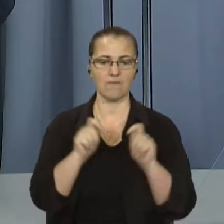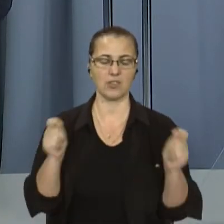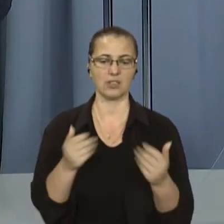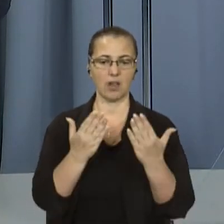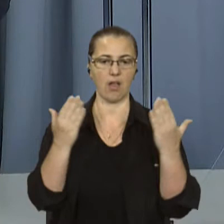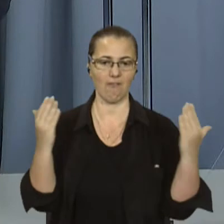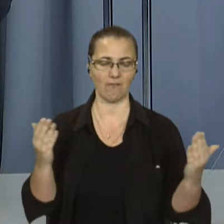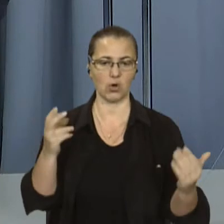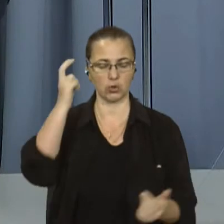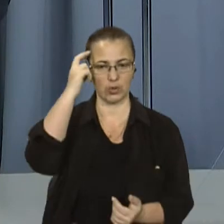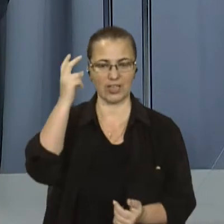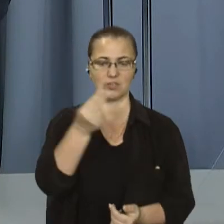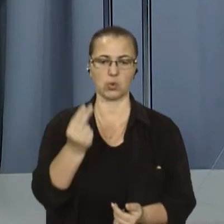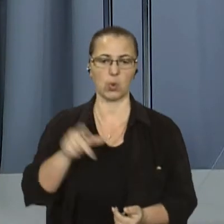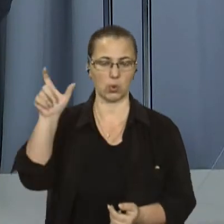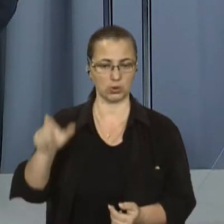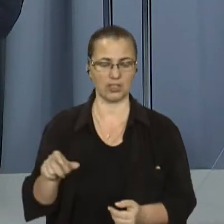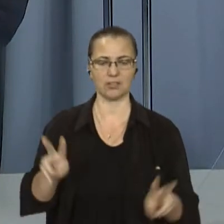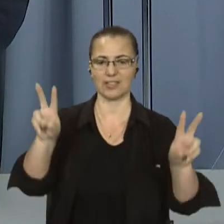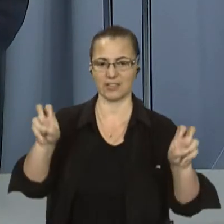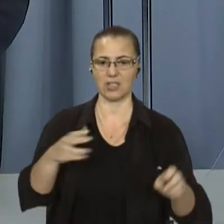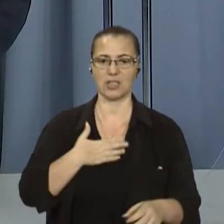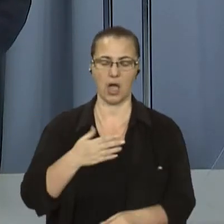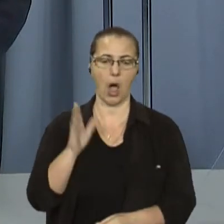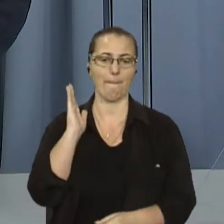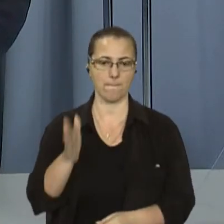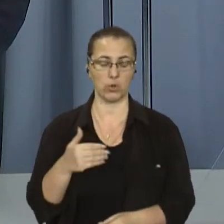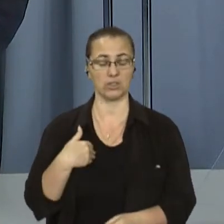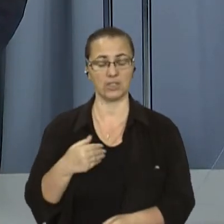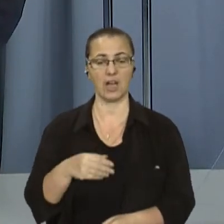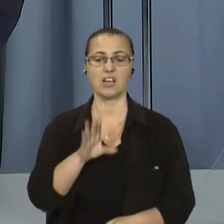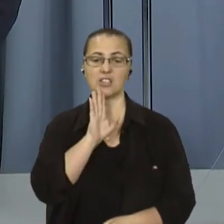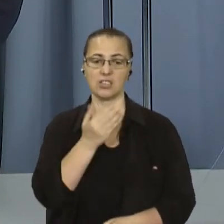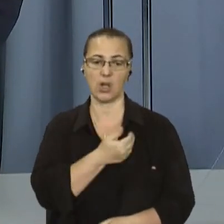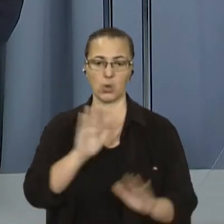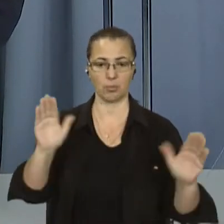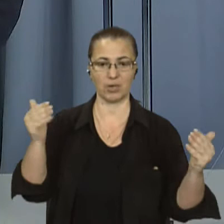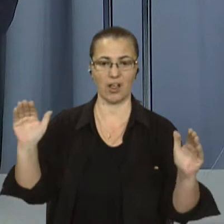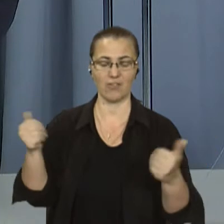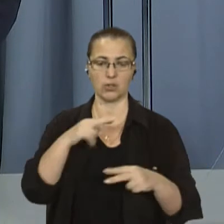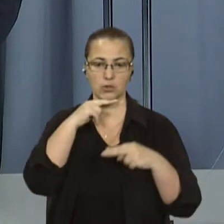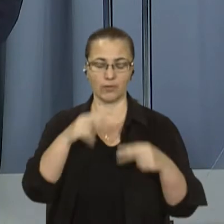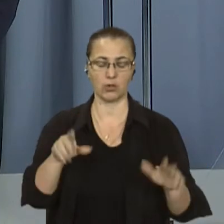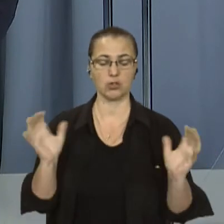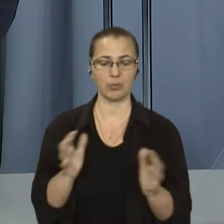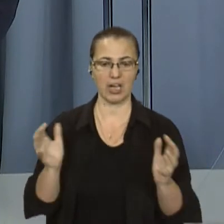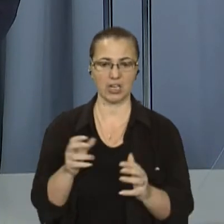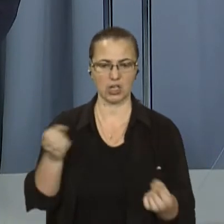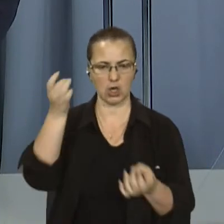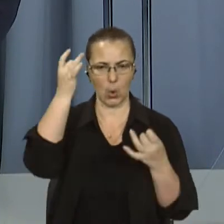предків» та фотографії «Я буду». Так художниця хоче привернути увагу до збереження культурних пам'яток в Україні.